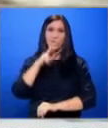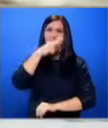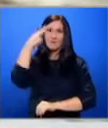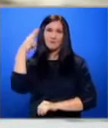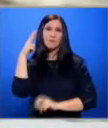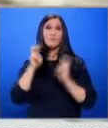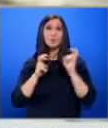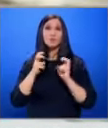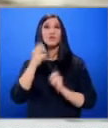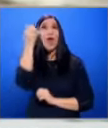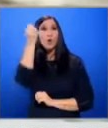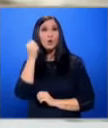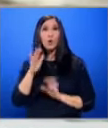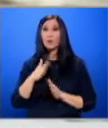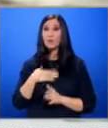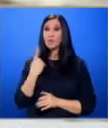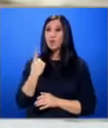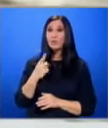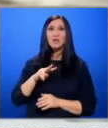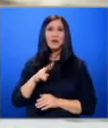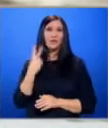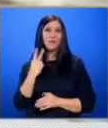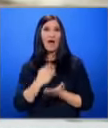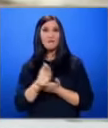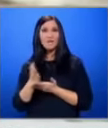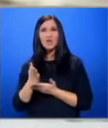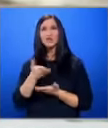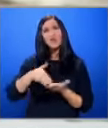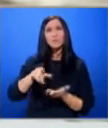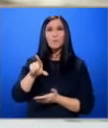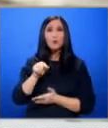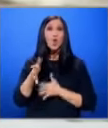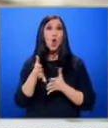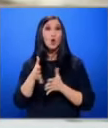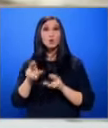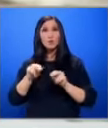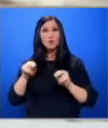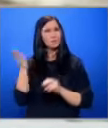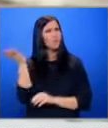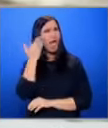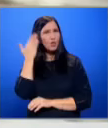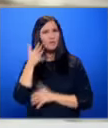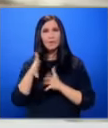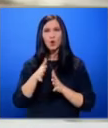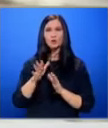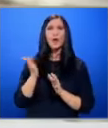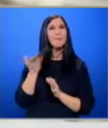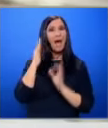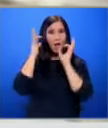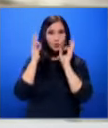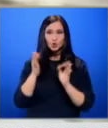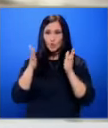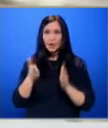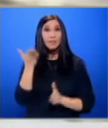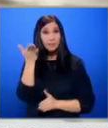Когато имаш един или два вида и частите са поестени, хората се обучават. Едно време хората бяха точно определени за тези